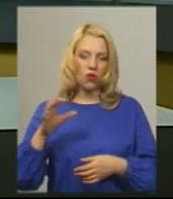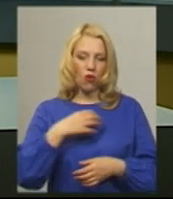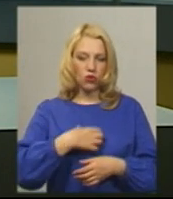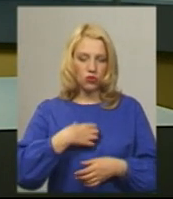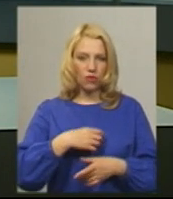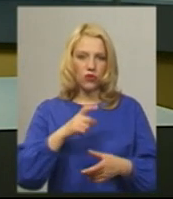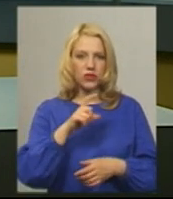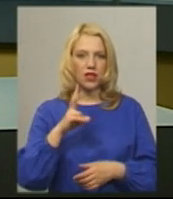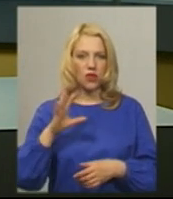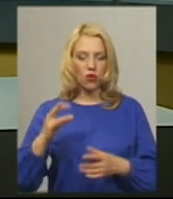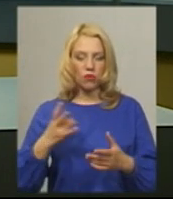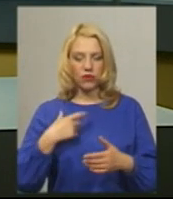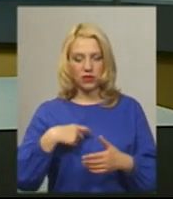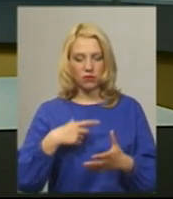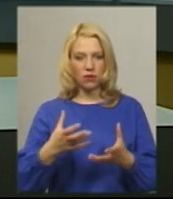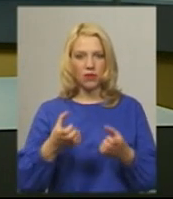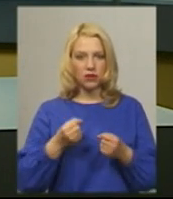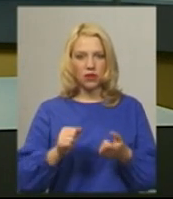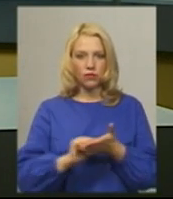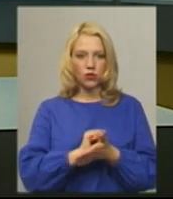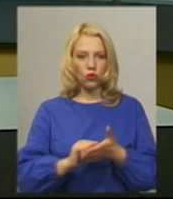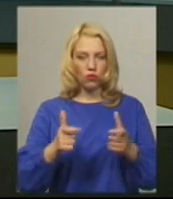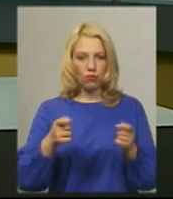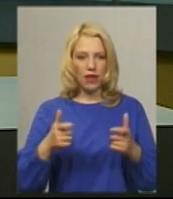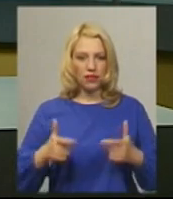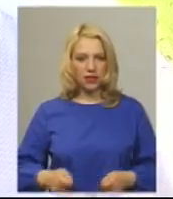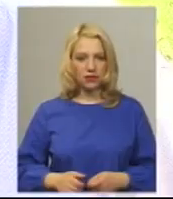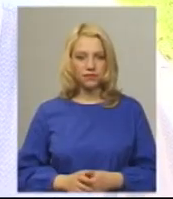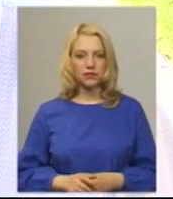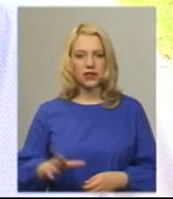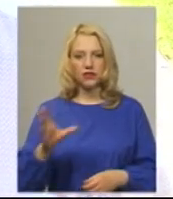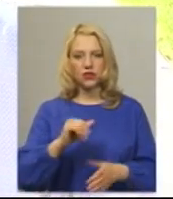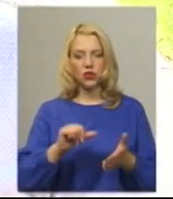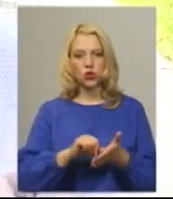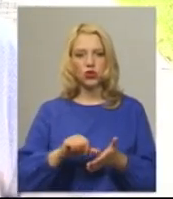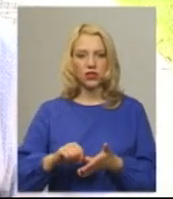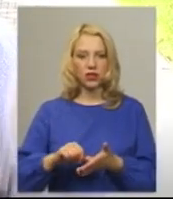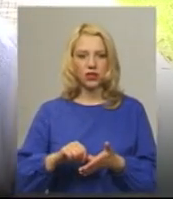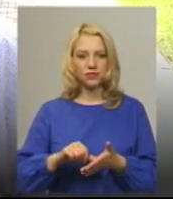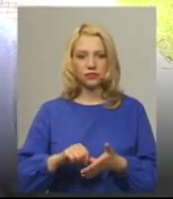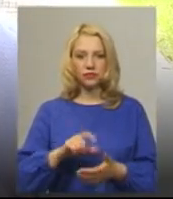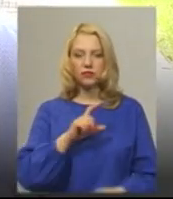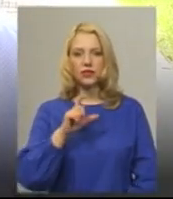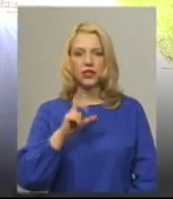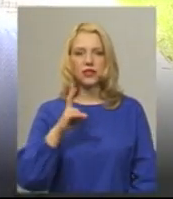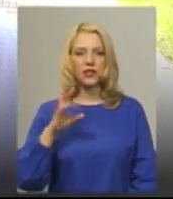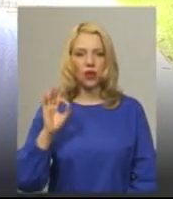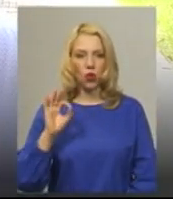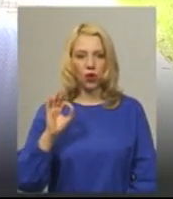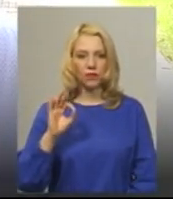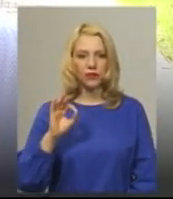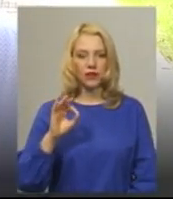сесії ЗНО повинні при собі мати відповідний пакет документів. Всі учасники зовнішнього незалежного